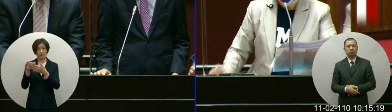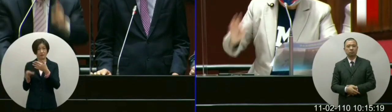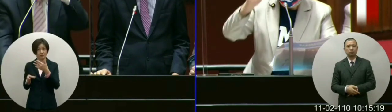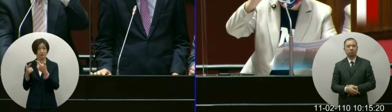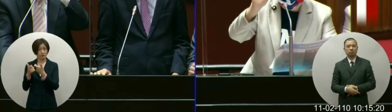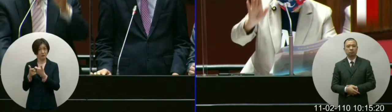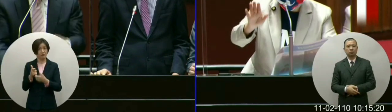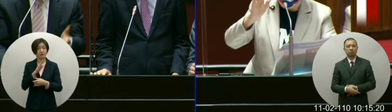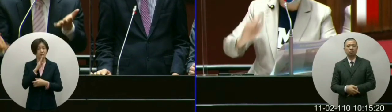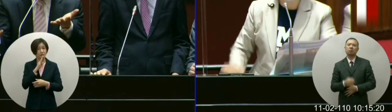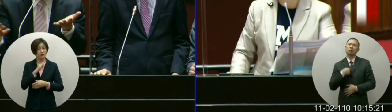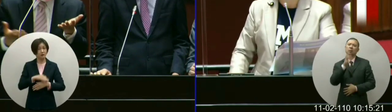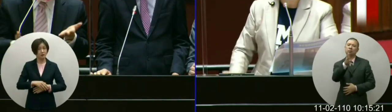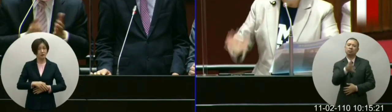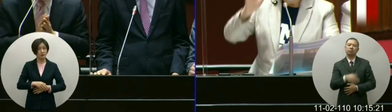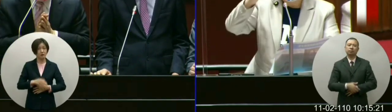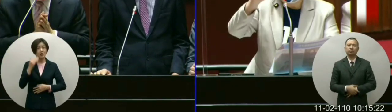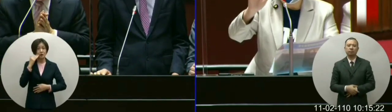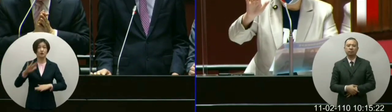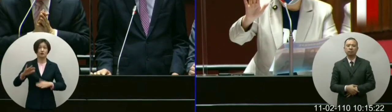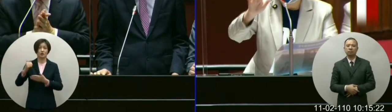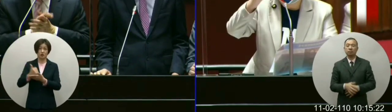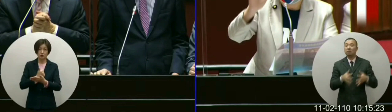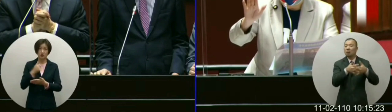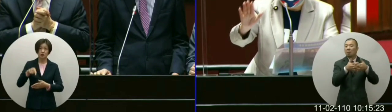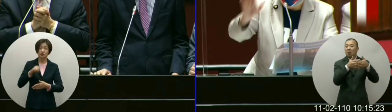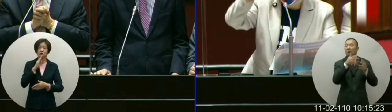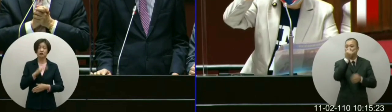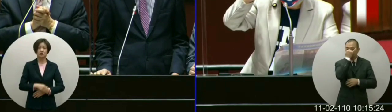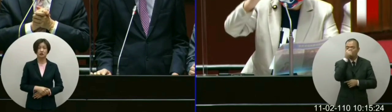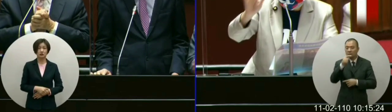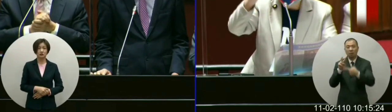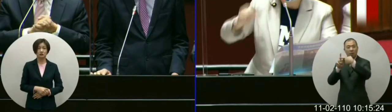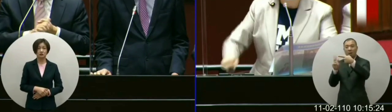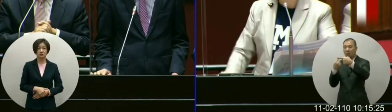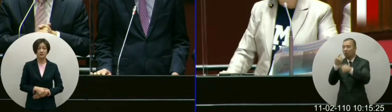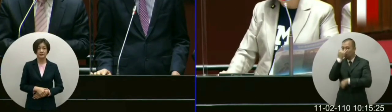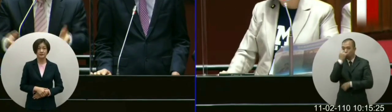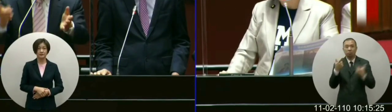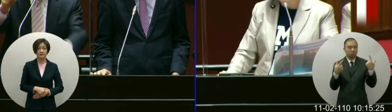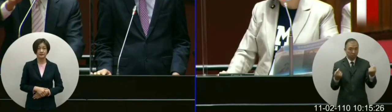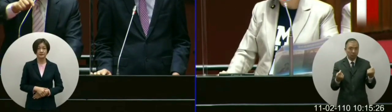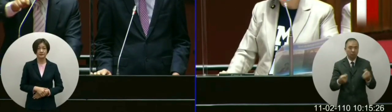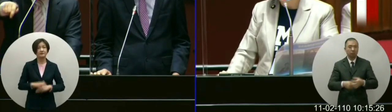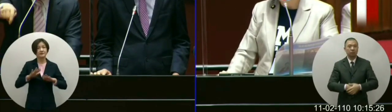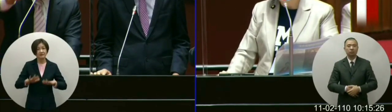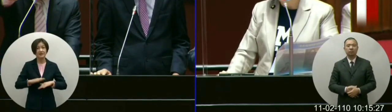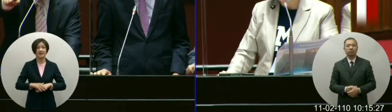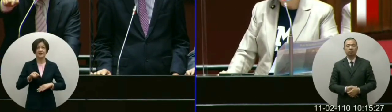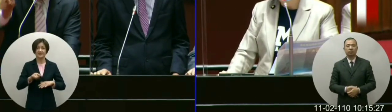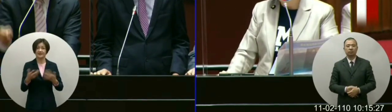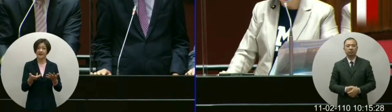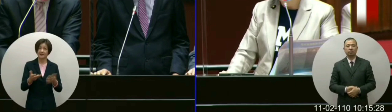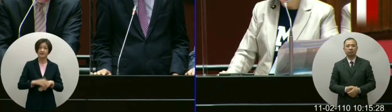的啊本席再请教一啊美猪等号莱猪吗现在这个